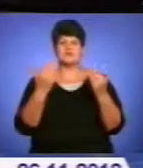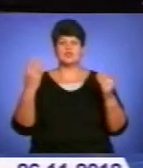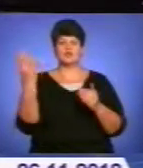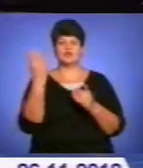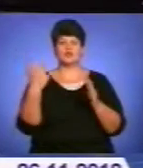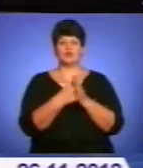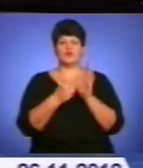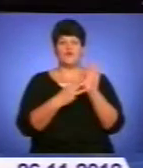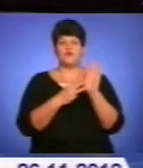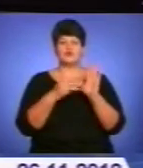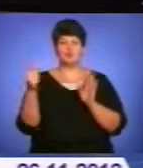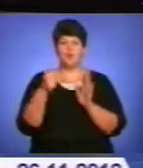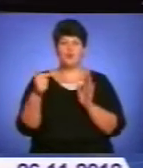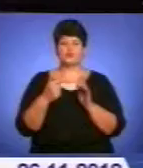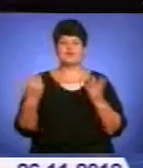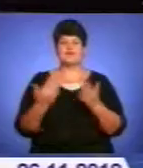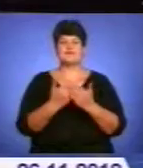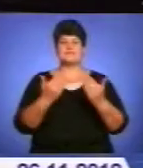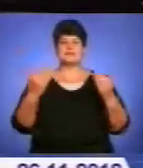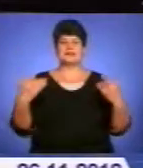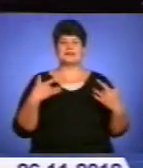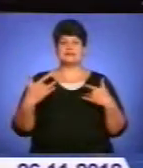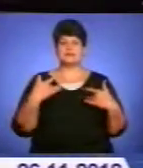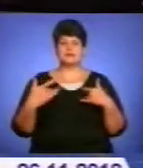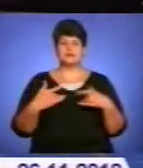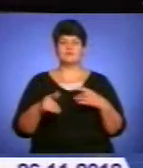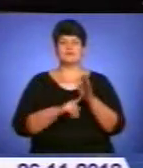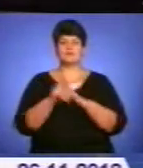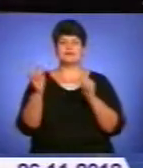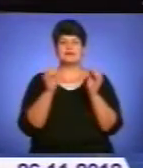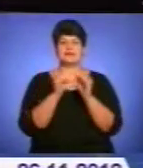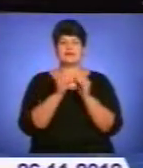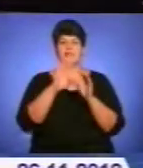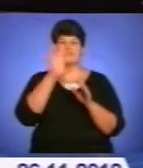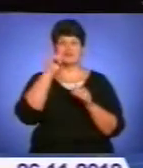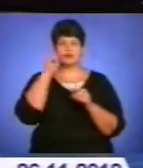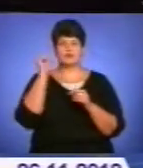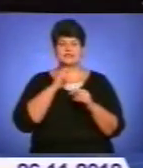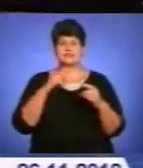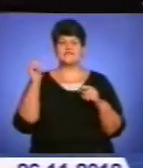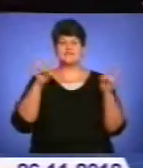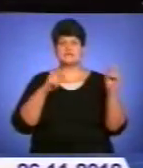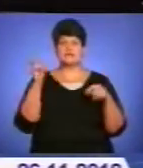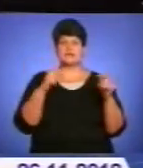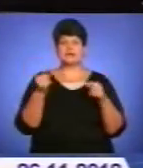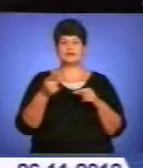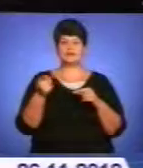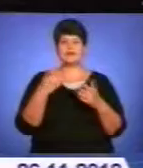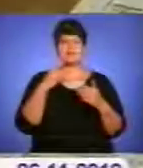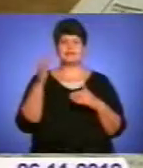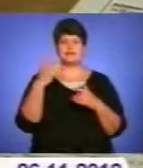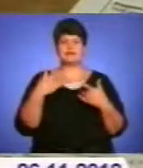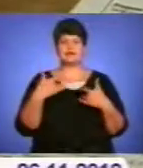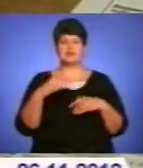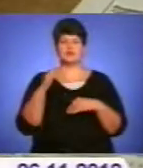грудня на малій і великій сцені. В сценах стартує 10-й всеукраїнський фестиваль «Тернопільські театральні вечори. Дебют».